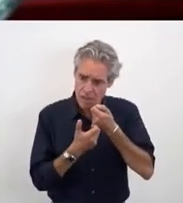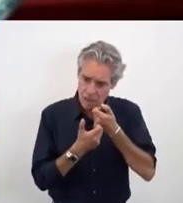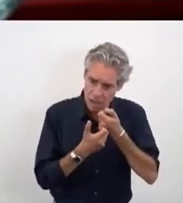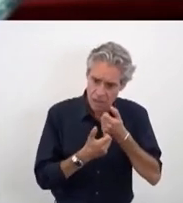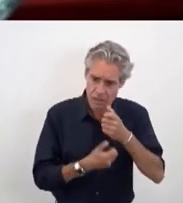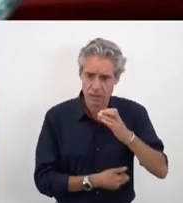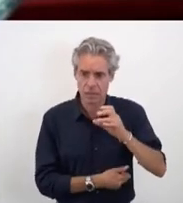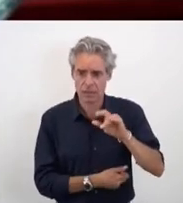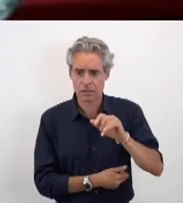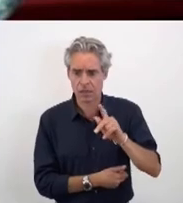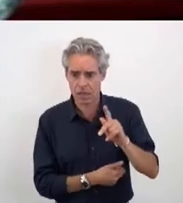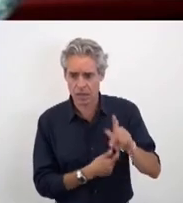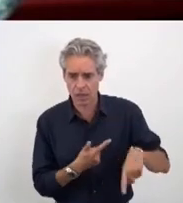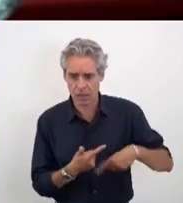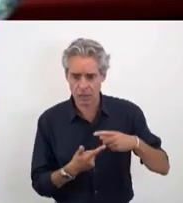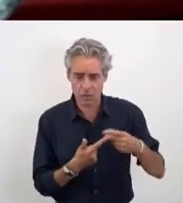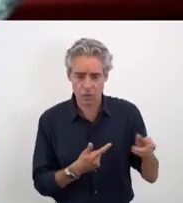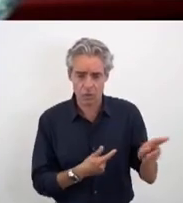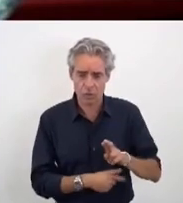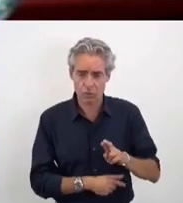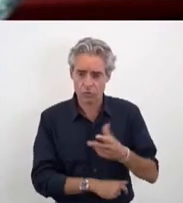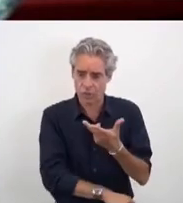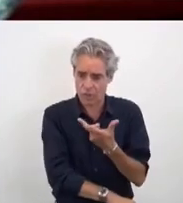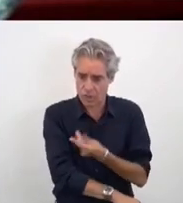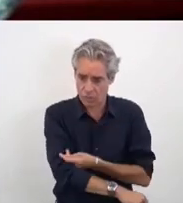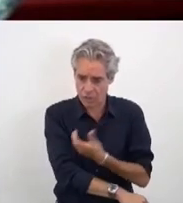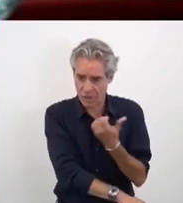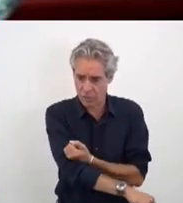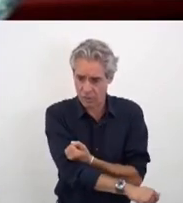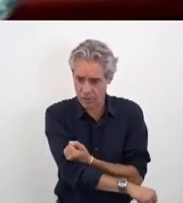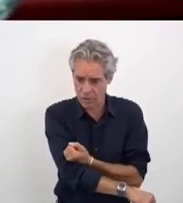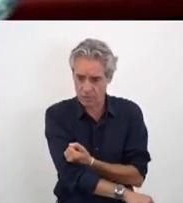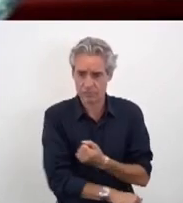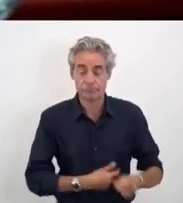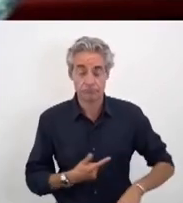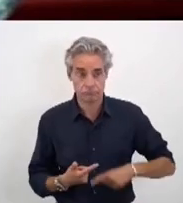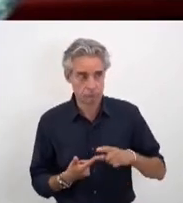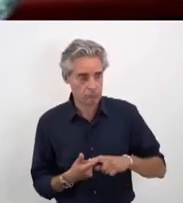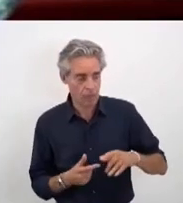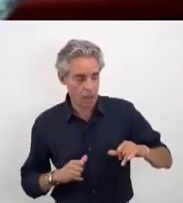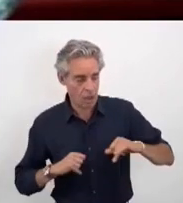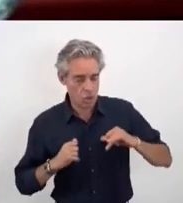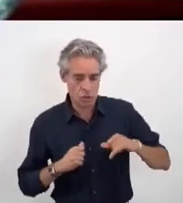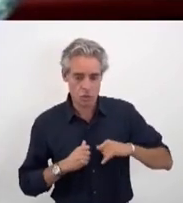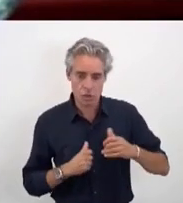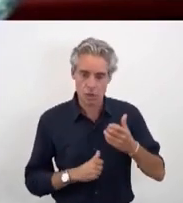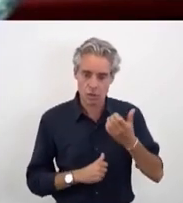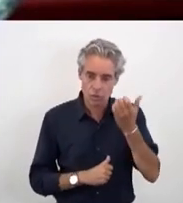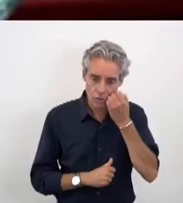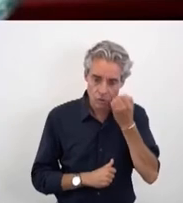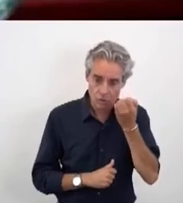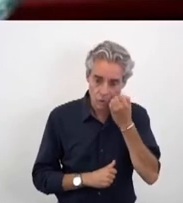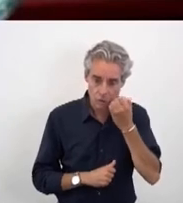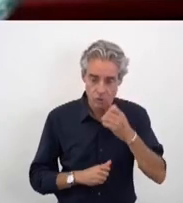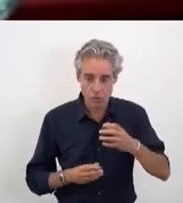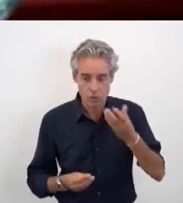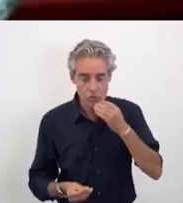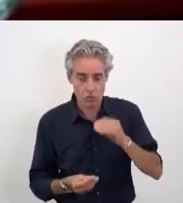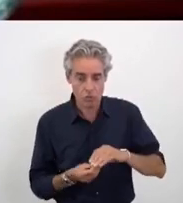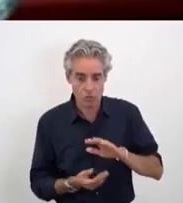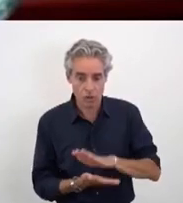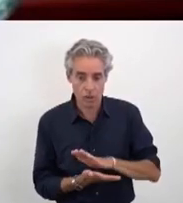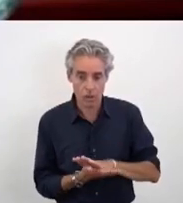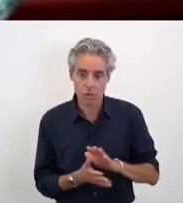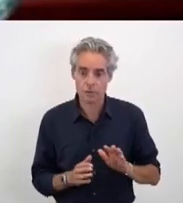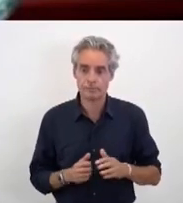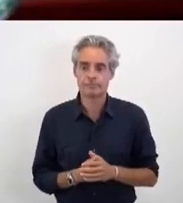du krach, il y aussi le retour de l'héroïne. Les jeunes prennent de la drogue de plus en plus tôt. Il n'y a pas que les